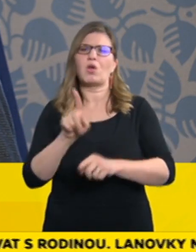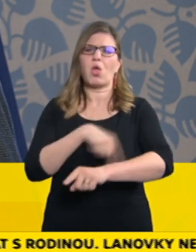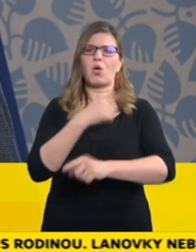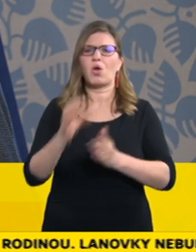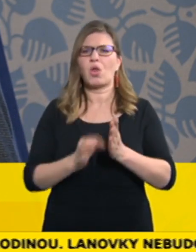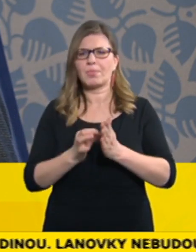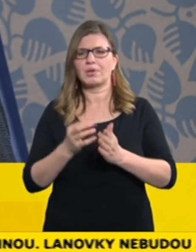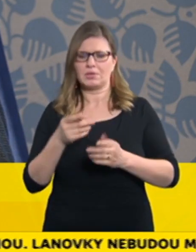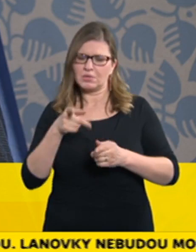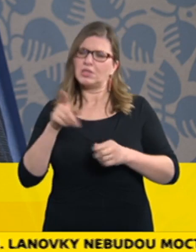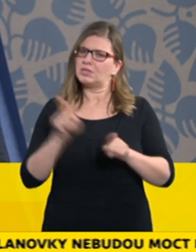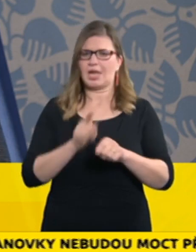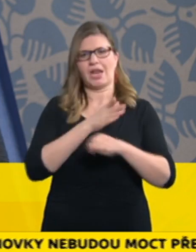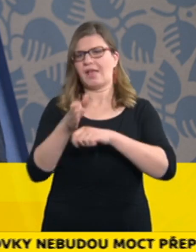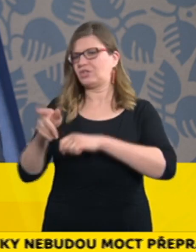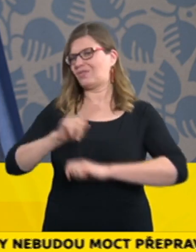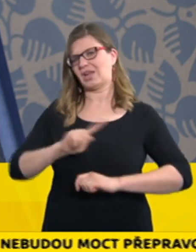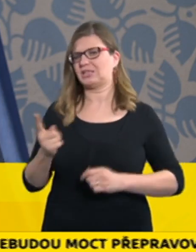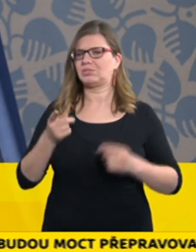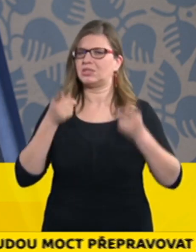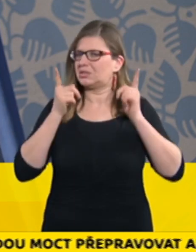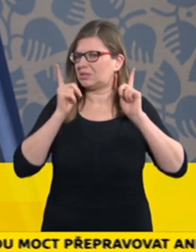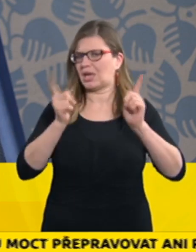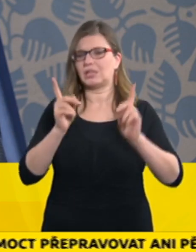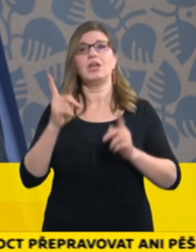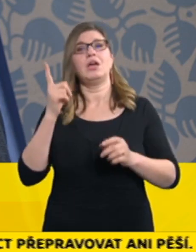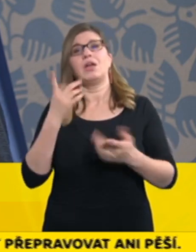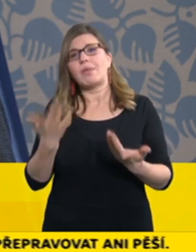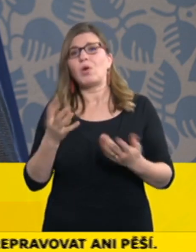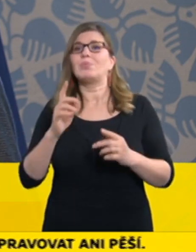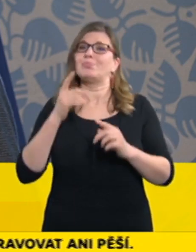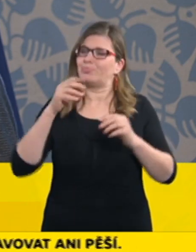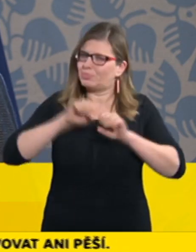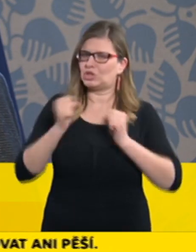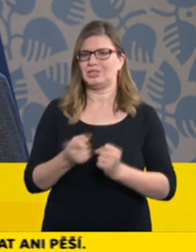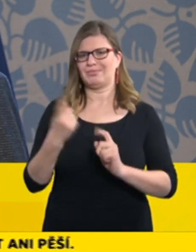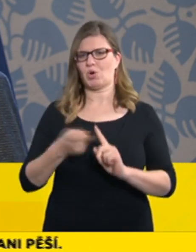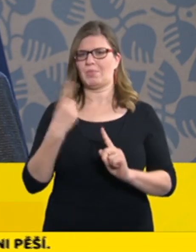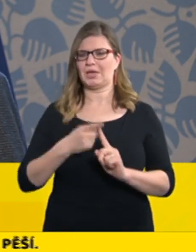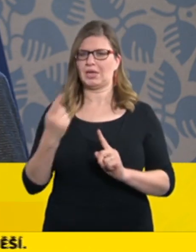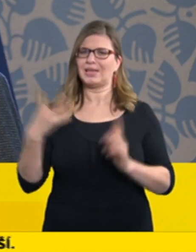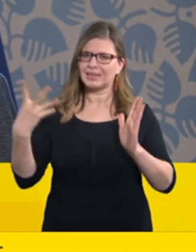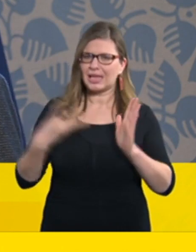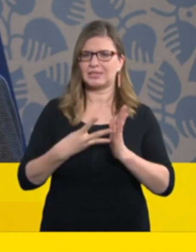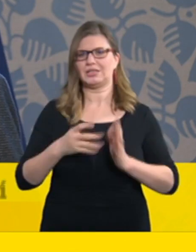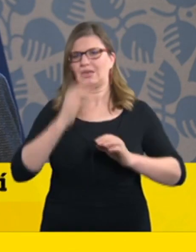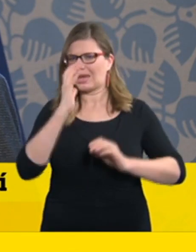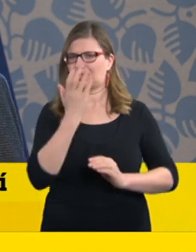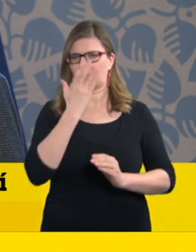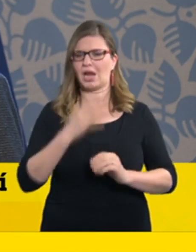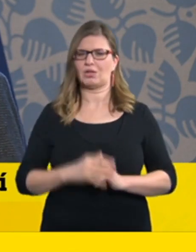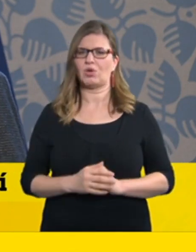povoleny za těch přísných podmínek, znamená respirátor a testy, jak to bylo, jak to bylo do posud, protože si